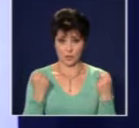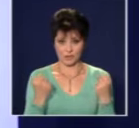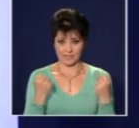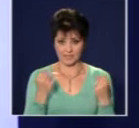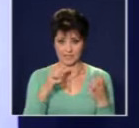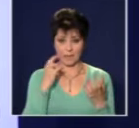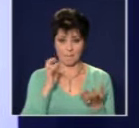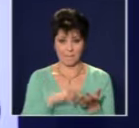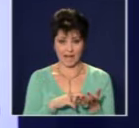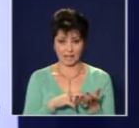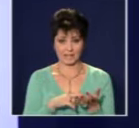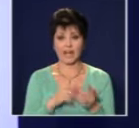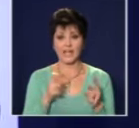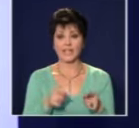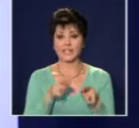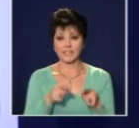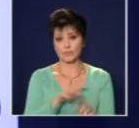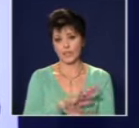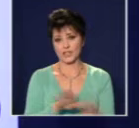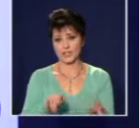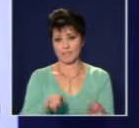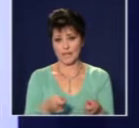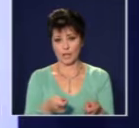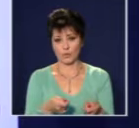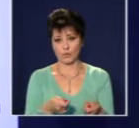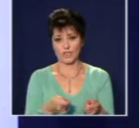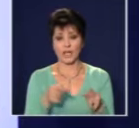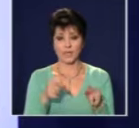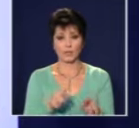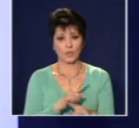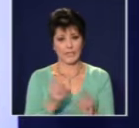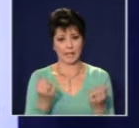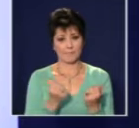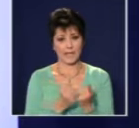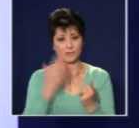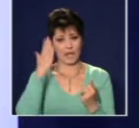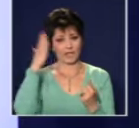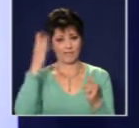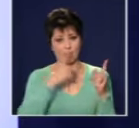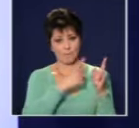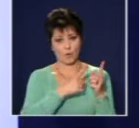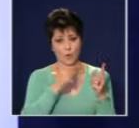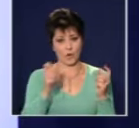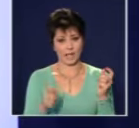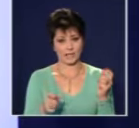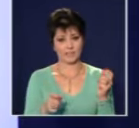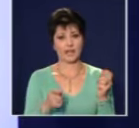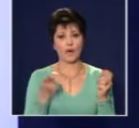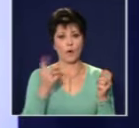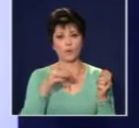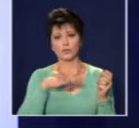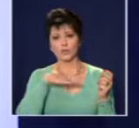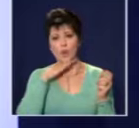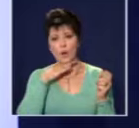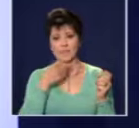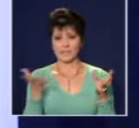или с този фарш да се приключи. Защото тук не беше място на главния прокурор, нито от сенс, нито от компетенции, да